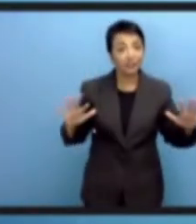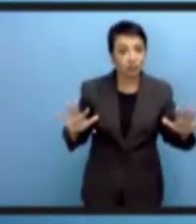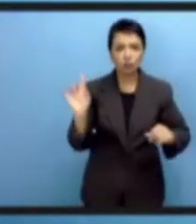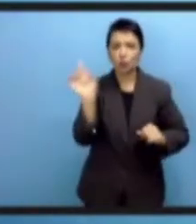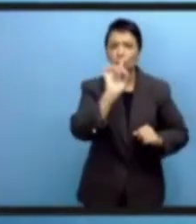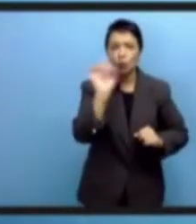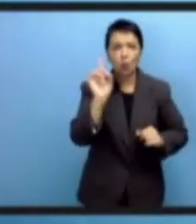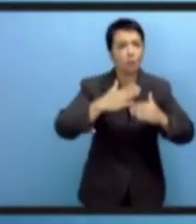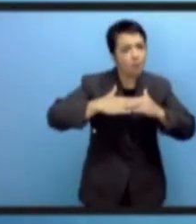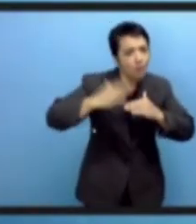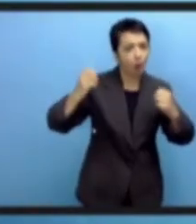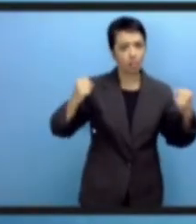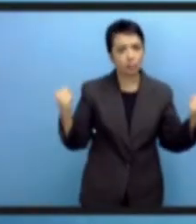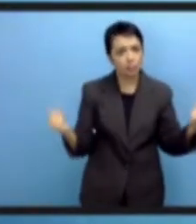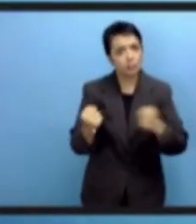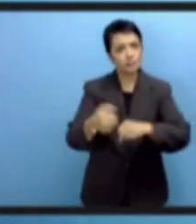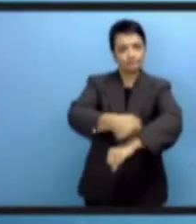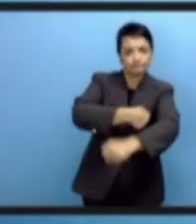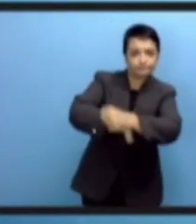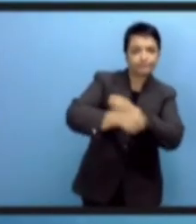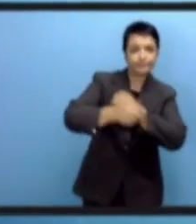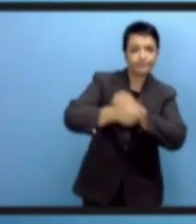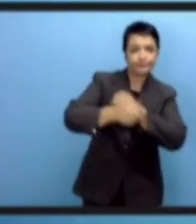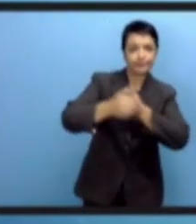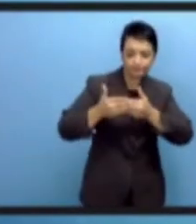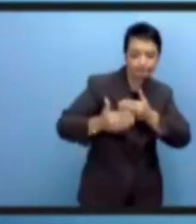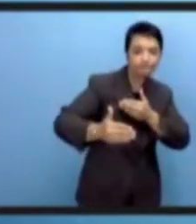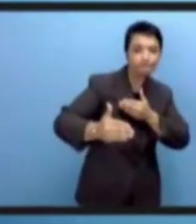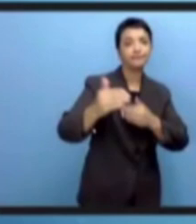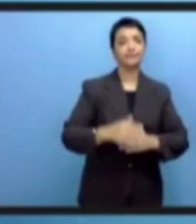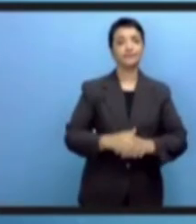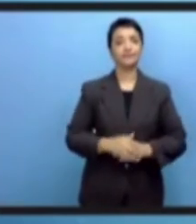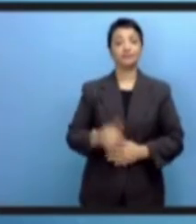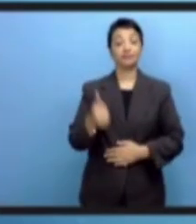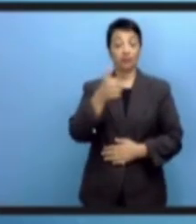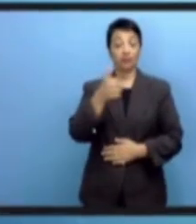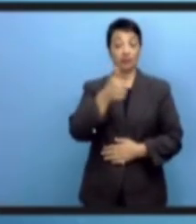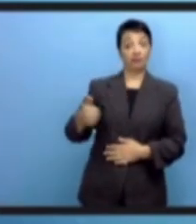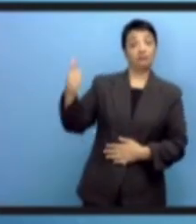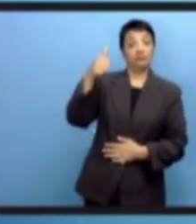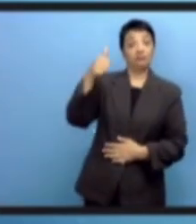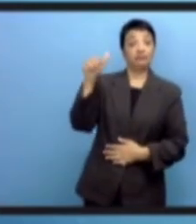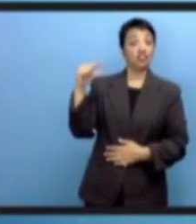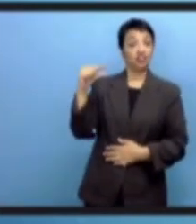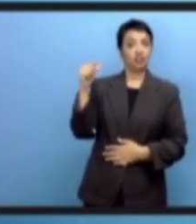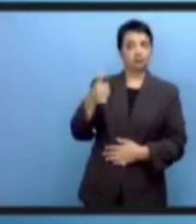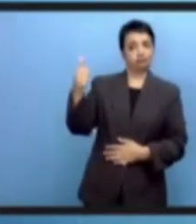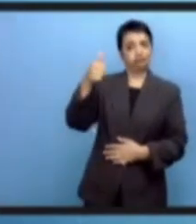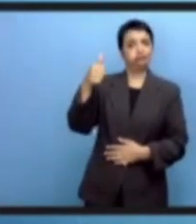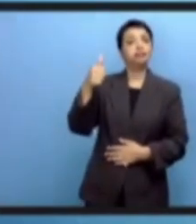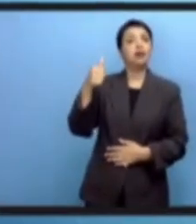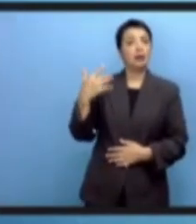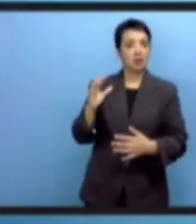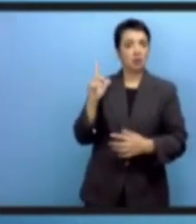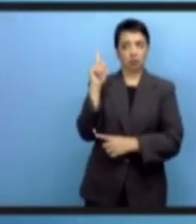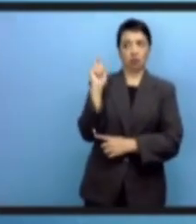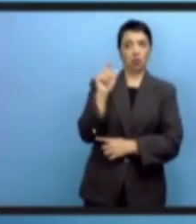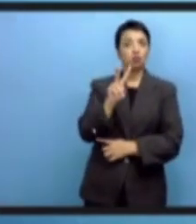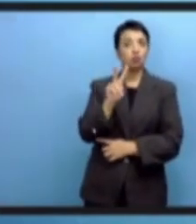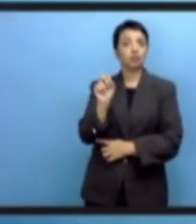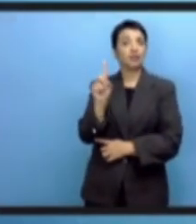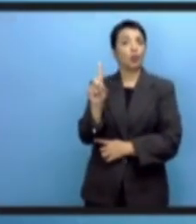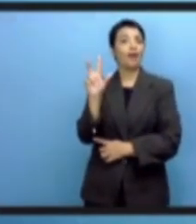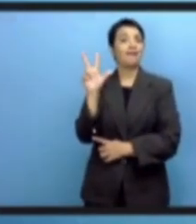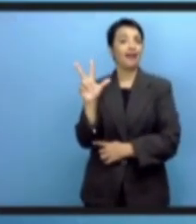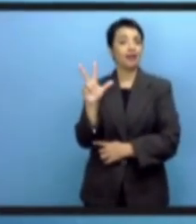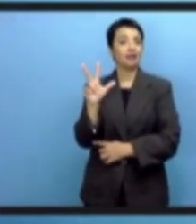последние 17 лет, а еще многое нам предстоит сделать. Когда генеральный секретарь